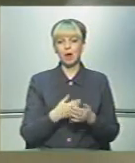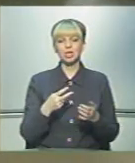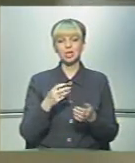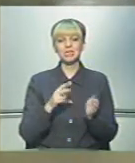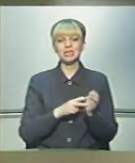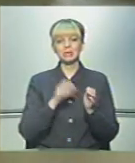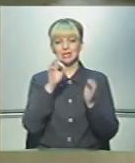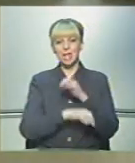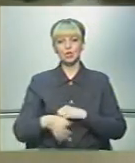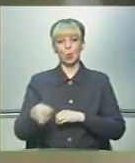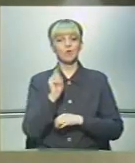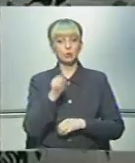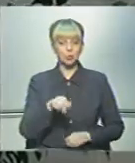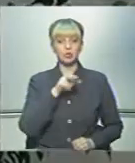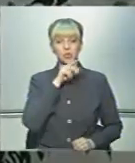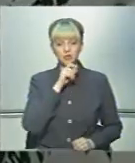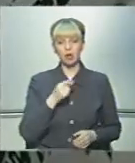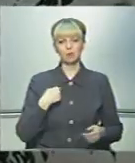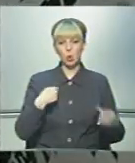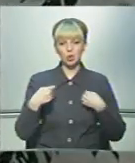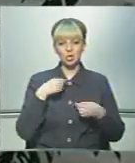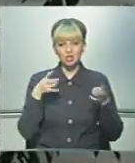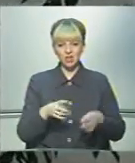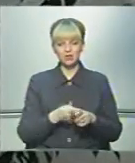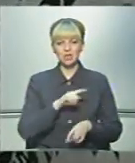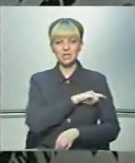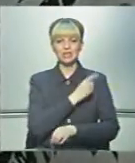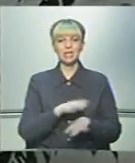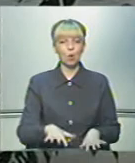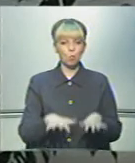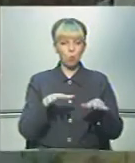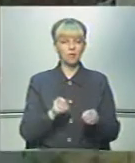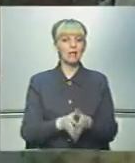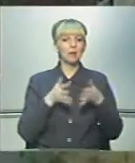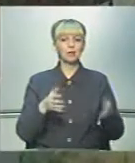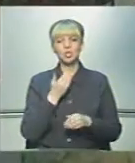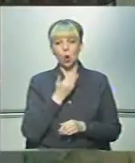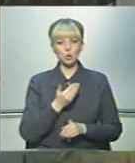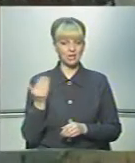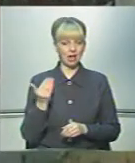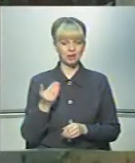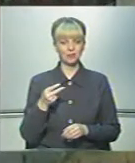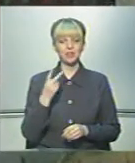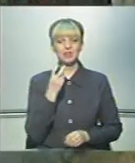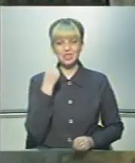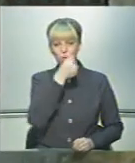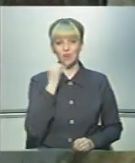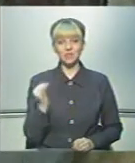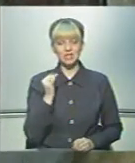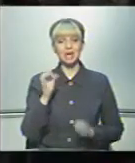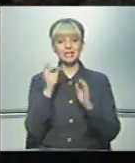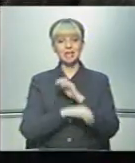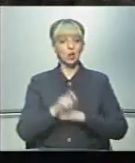західних областей, в тому числі і Чернівеська, постраждали від сильної повені. Найбільшої за останні 200 років в історії